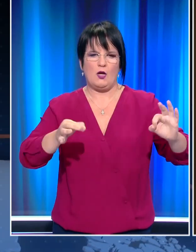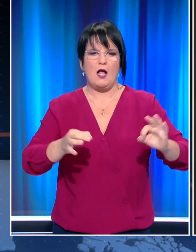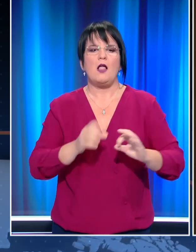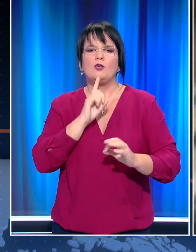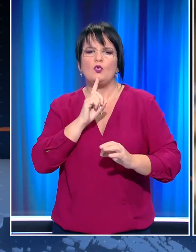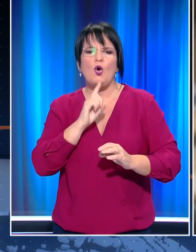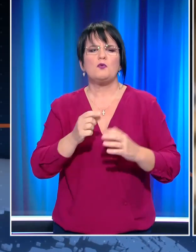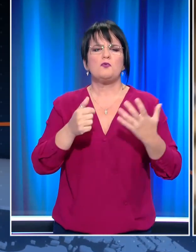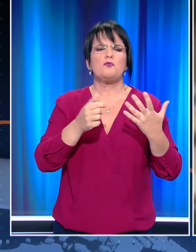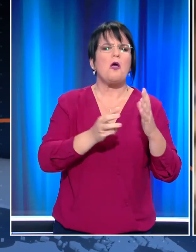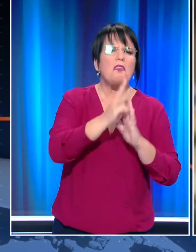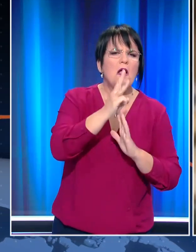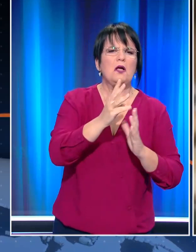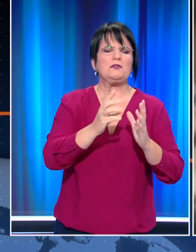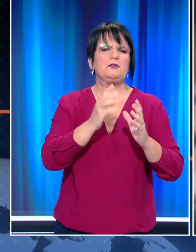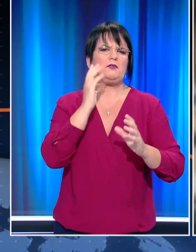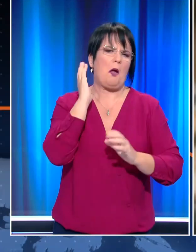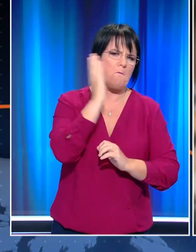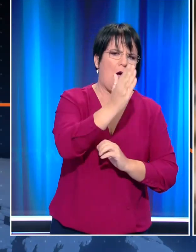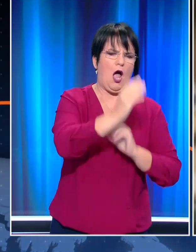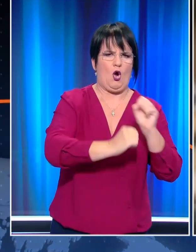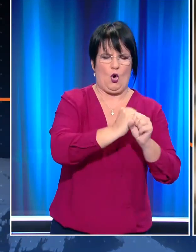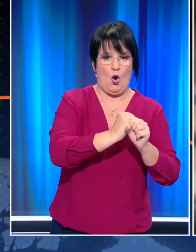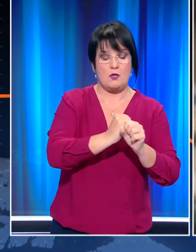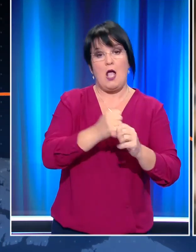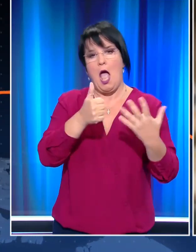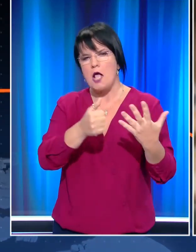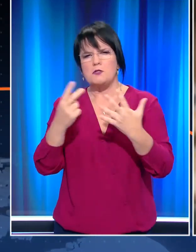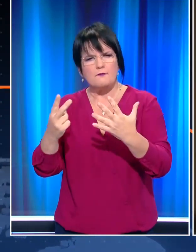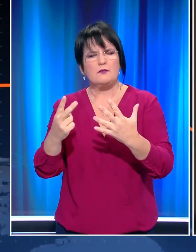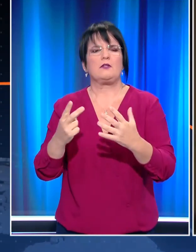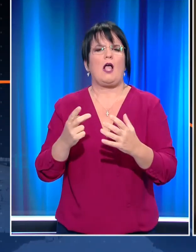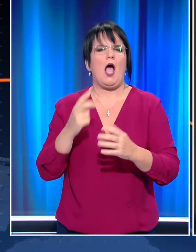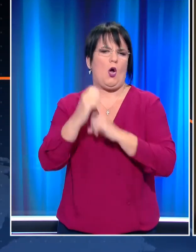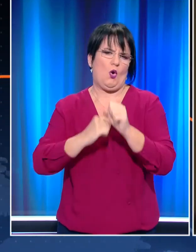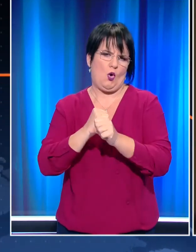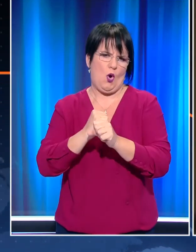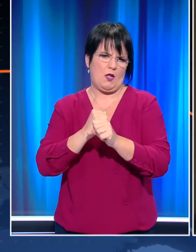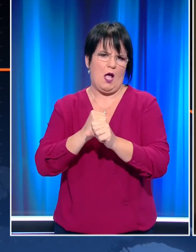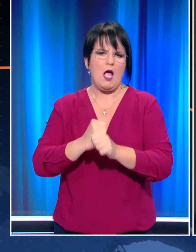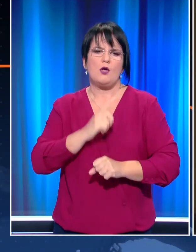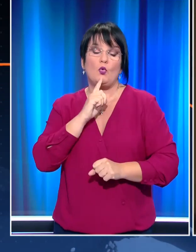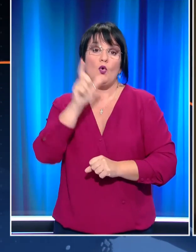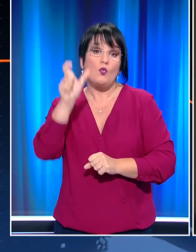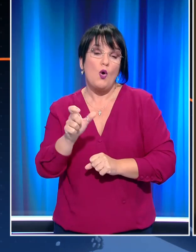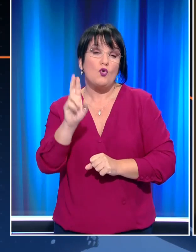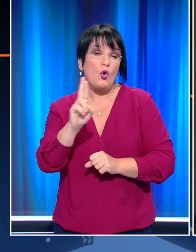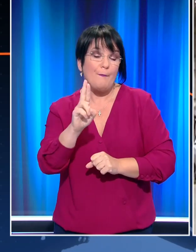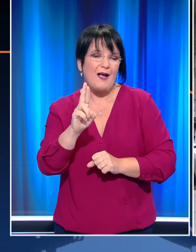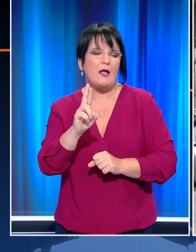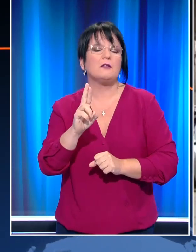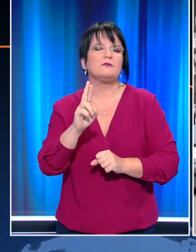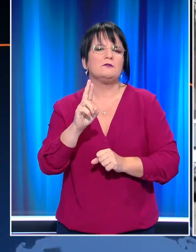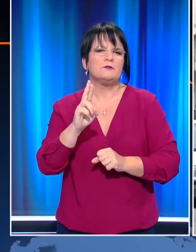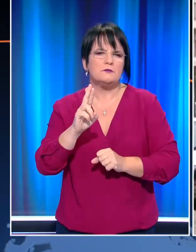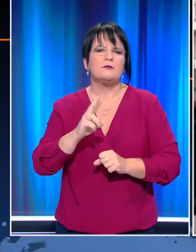μήνες, ή και 6 μήνες, ή και 8 μήνες. Η μεγαλύτερη υπηνή βέβαια είναι αυτή που είπε στο Γιώργο Ρουπακιά, ισόβια και 14 έτη.